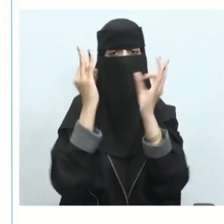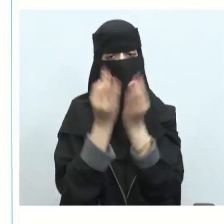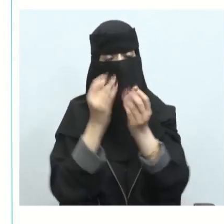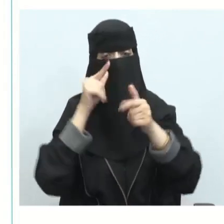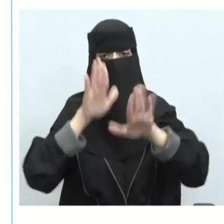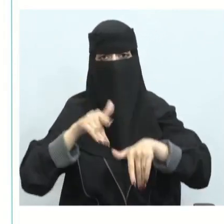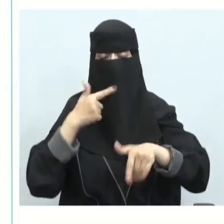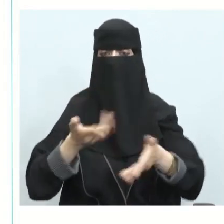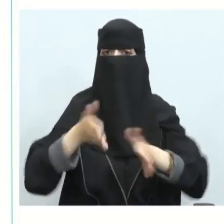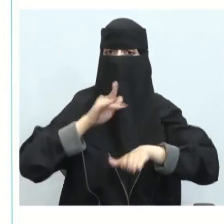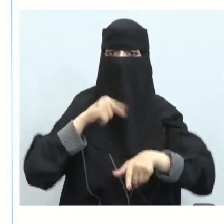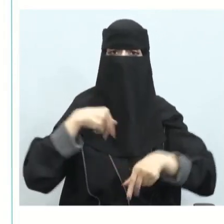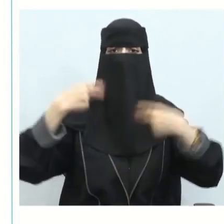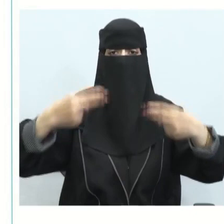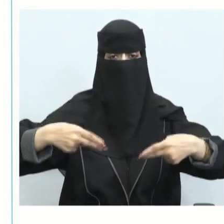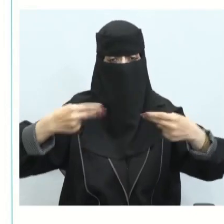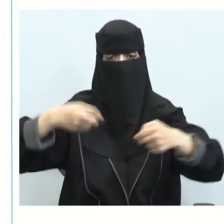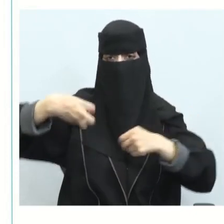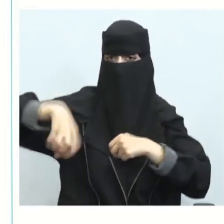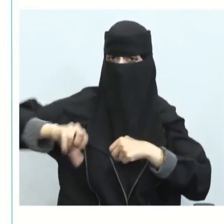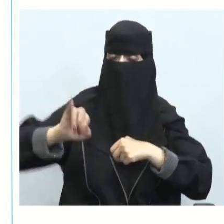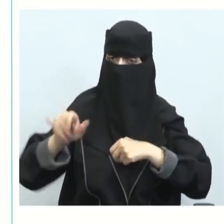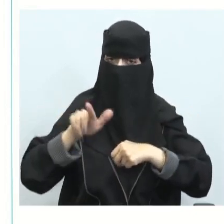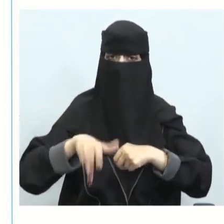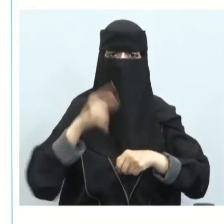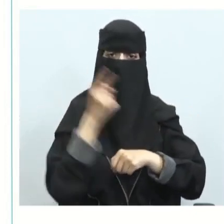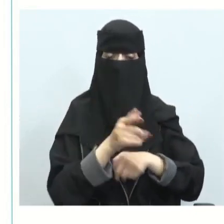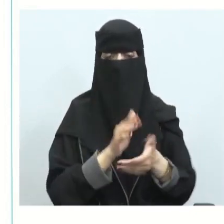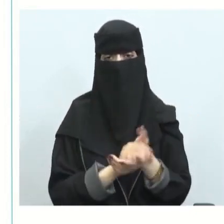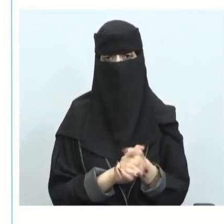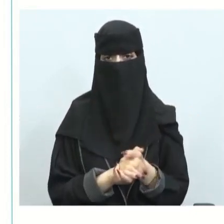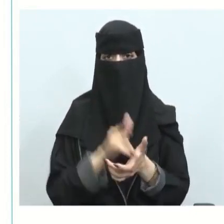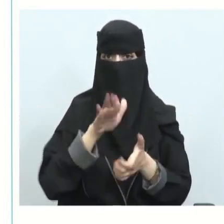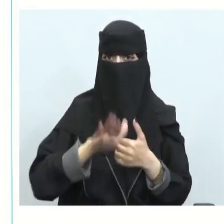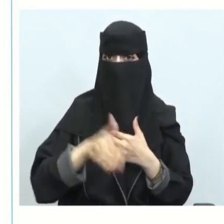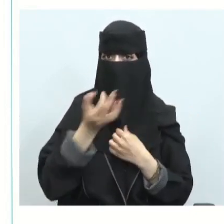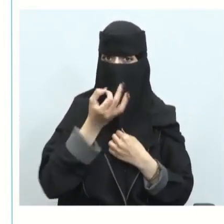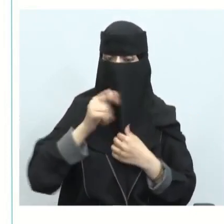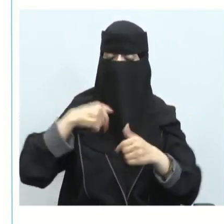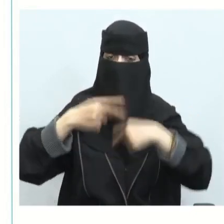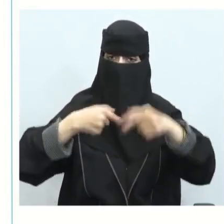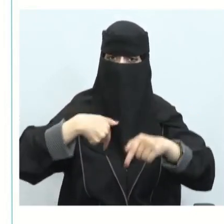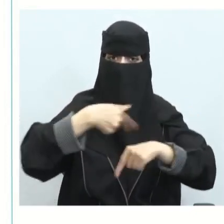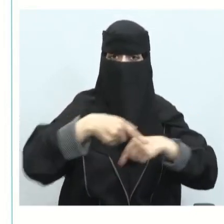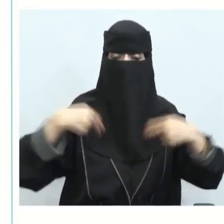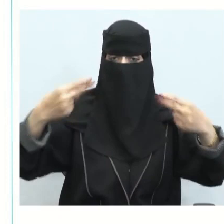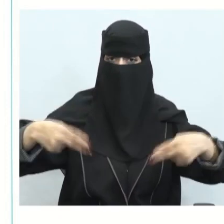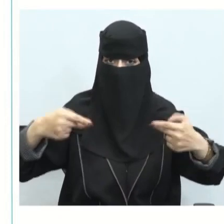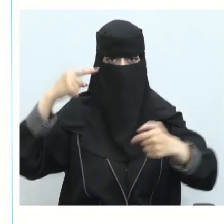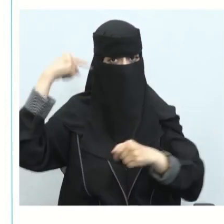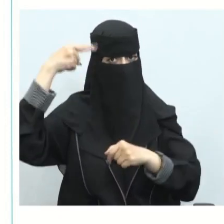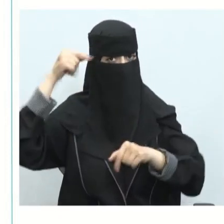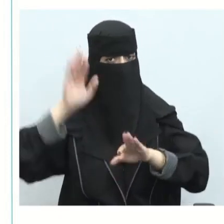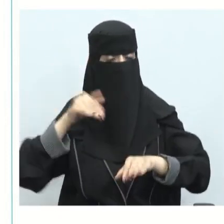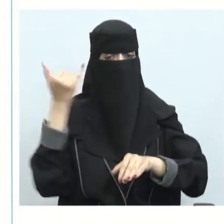وذكرنا أيضا أن الفعاليات هي جزء من هذا الأمر ذكرنا أيضا استدامة الفعاليات مهم جدا أن نفكر في